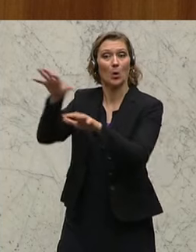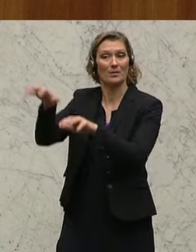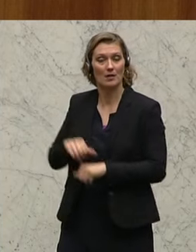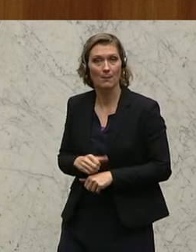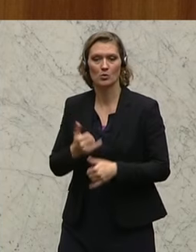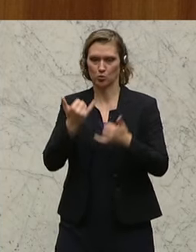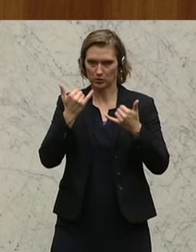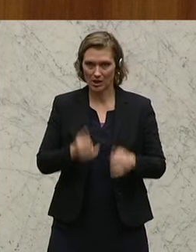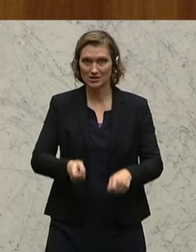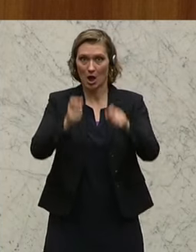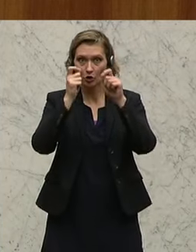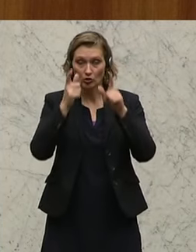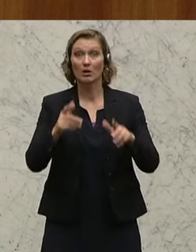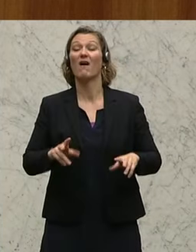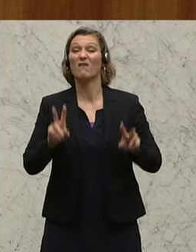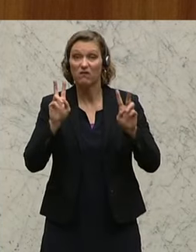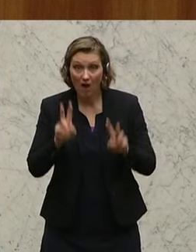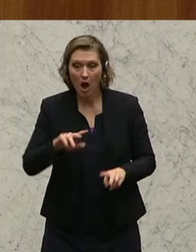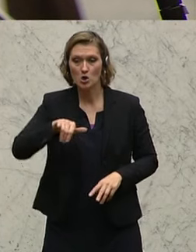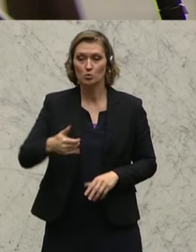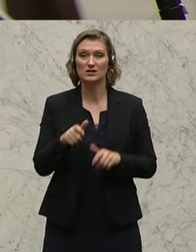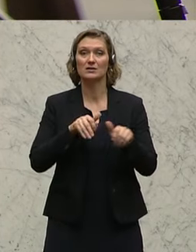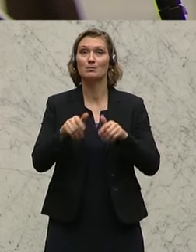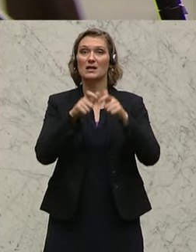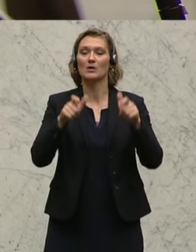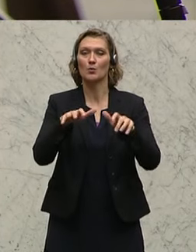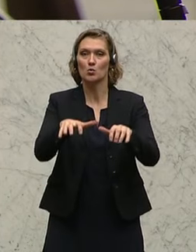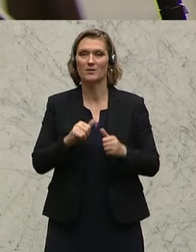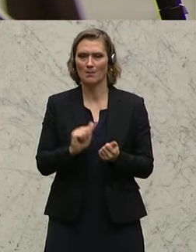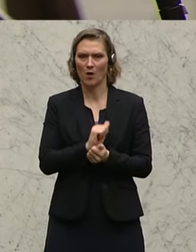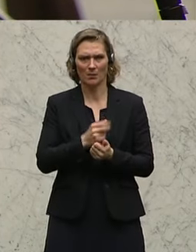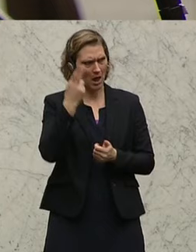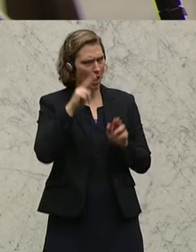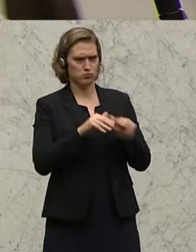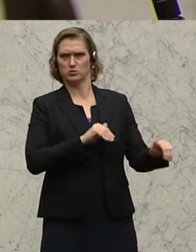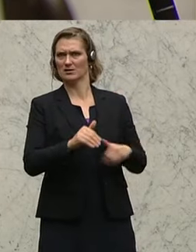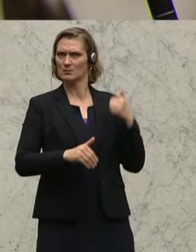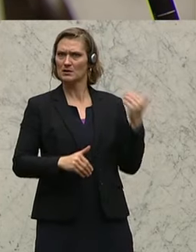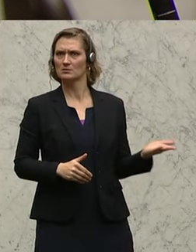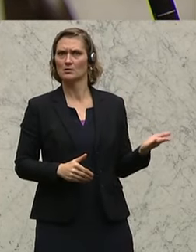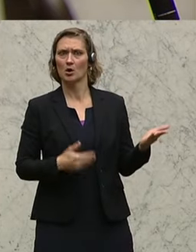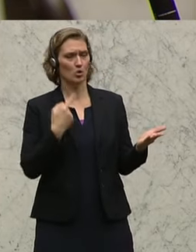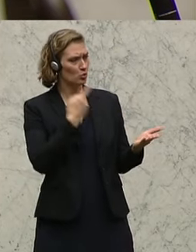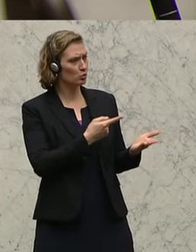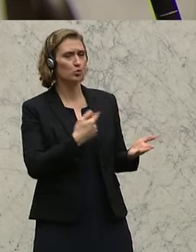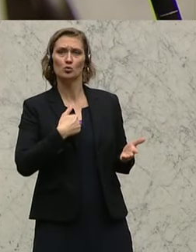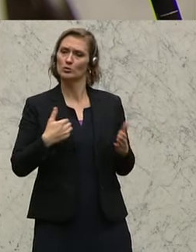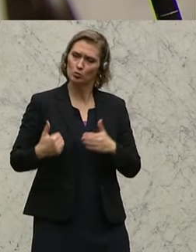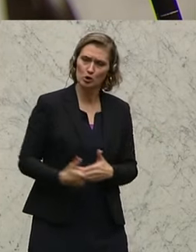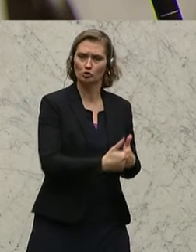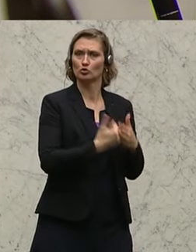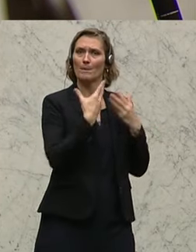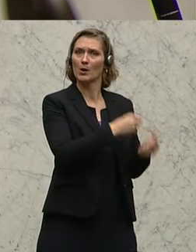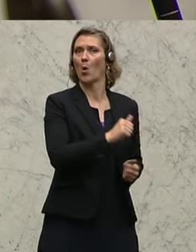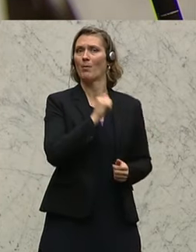jetzt, siehe da, auch um Agenten des Justizministeriums. Also, Herr Bundesminister, da werden Sie nicht unsere Unterstützung